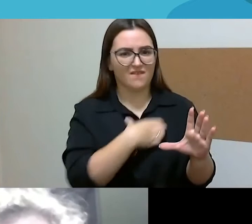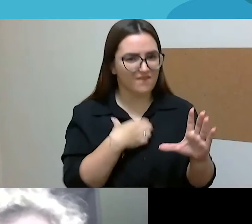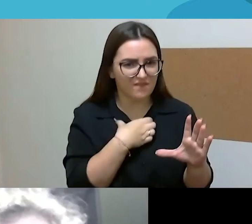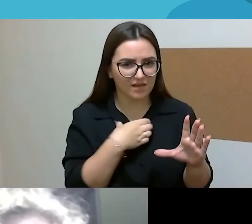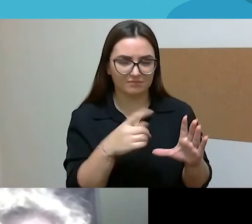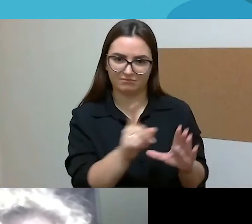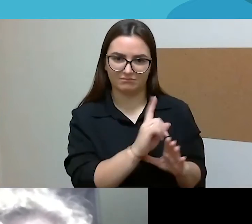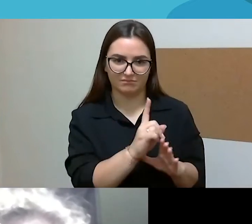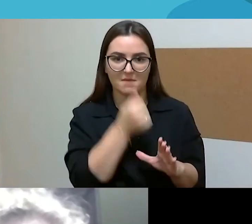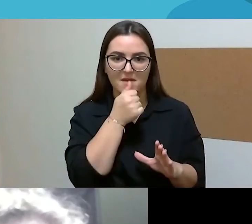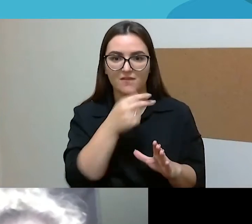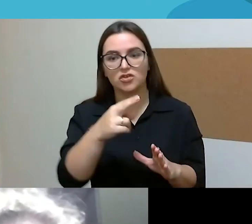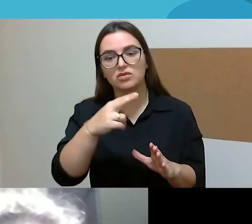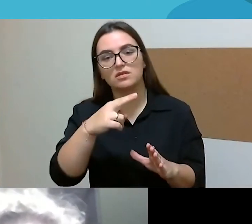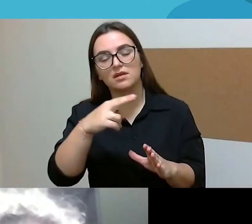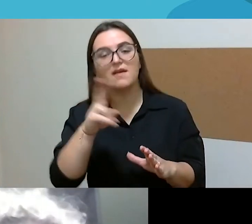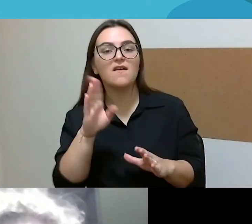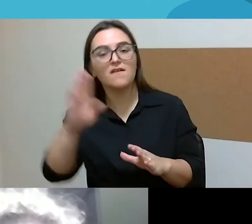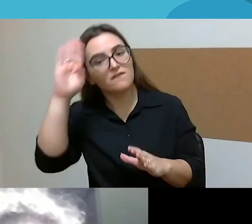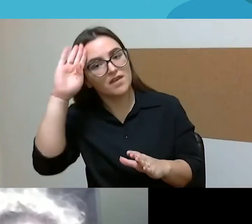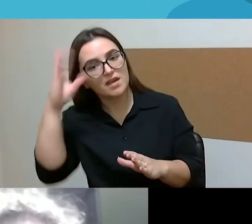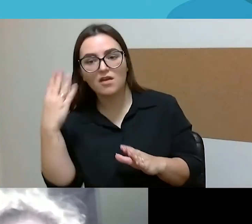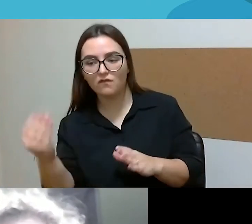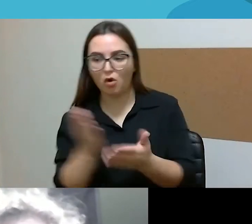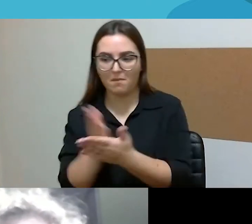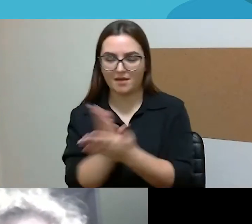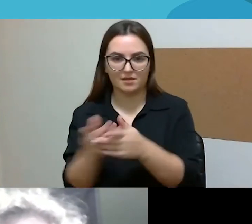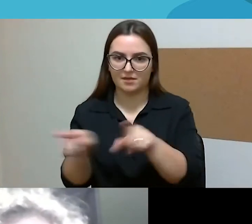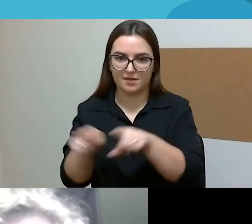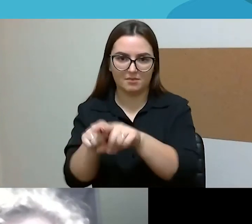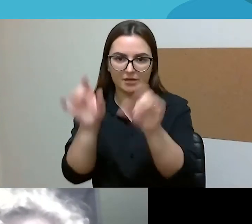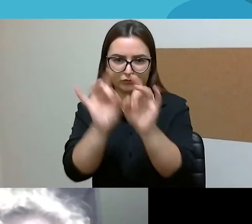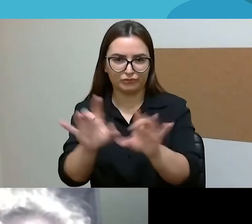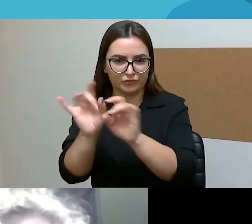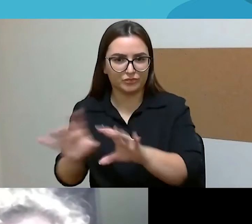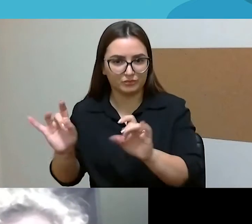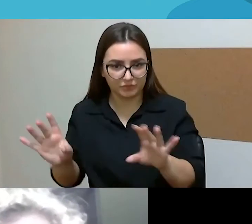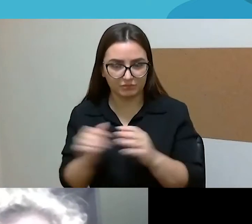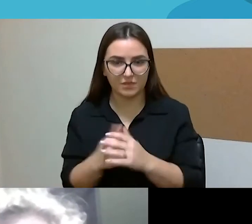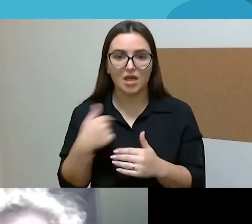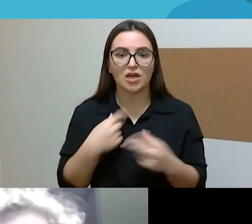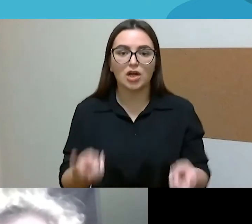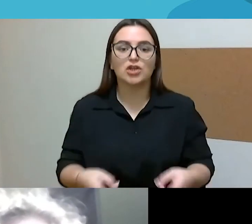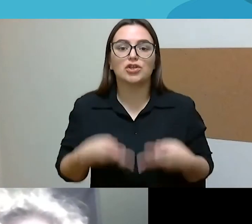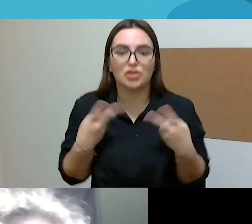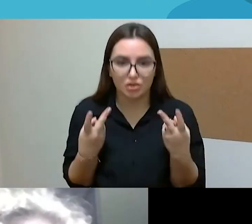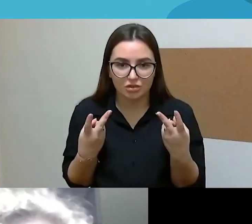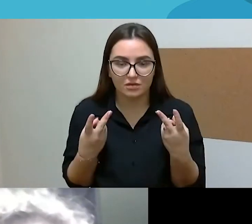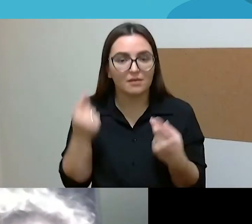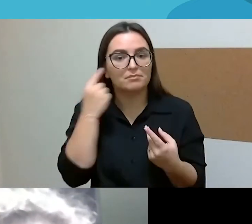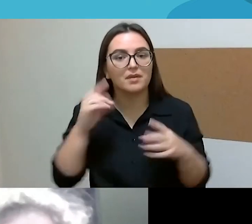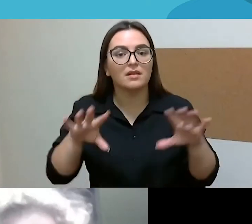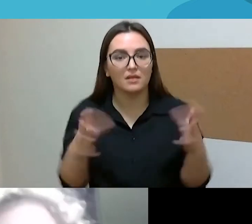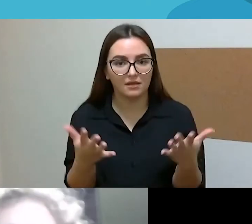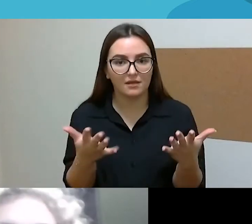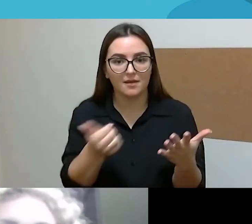vyrai savo konkrėčiomis patirtimis praktikas keičia. Ir man smagu girdėti, kad atsiranda burbulai, kur tai vis